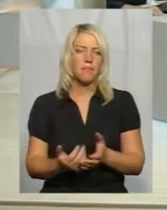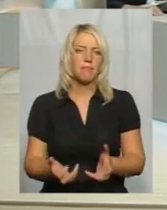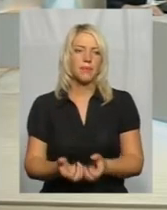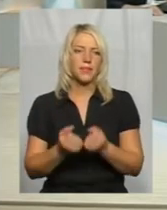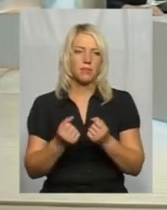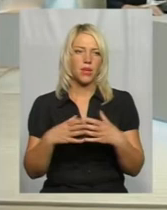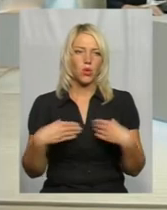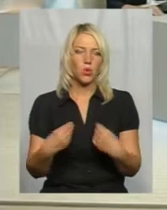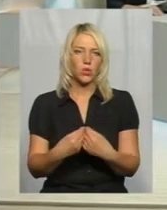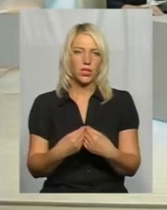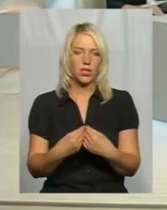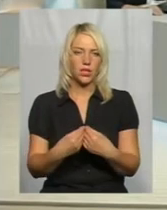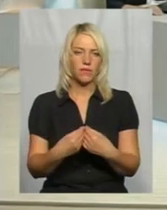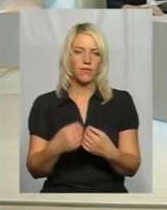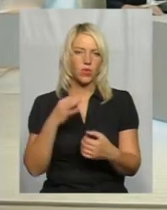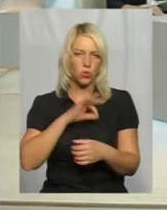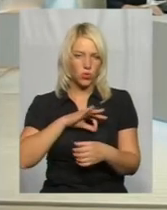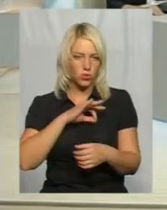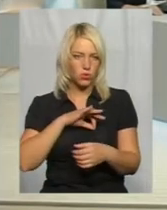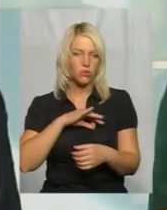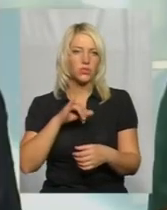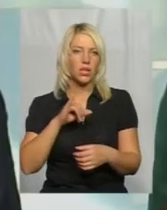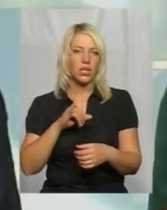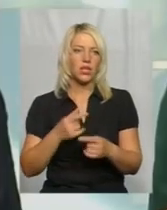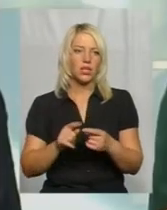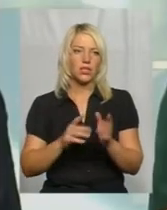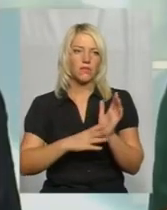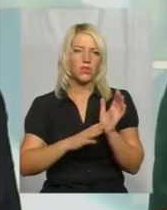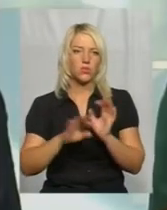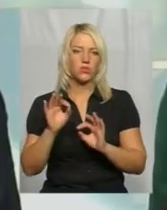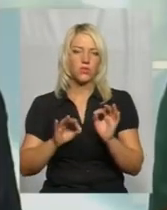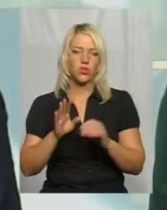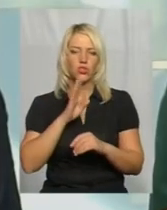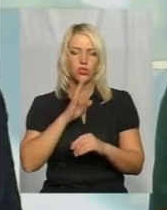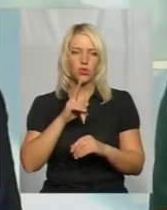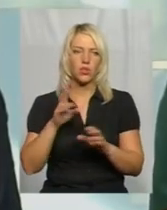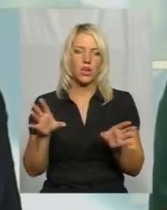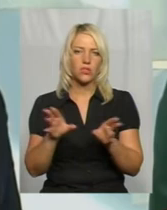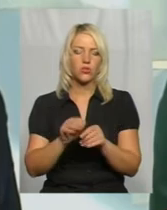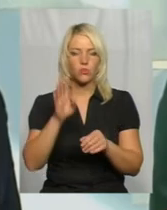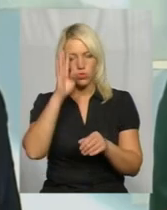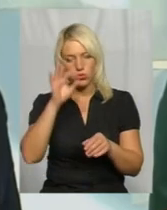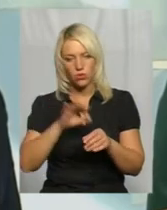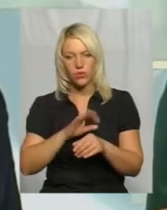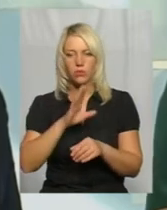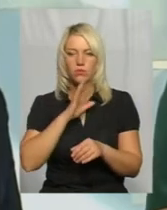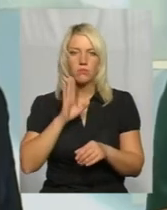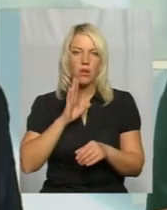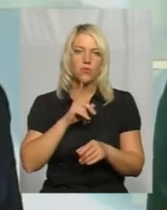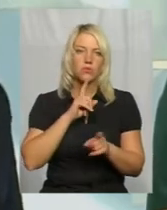родини в пологах використовується широко, і більше 90% жінок народжують з чоловіком, з мамою, з сестрою,